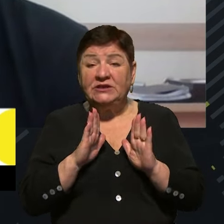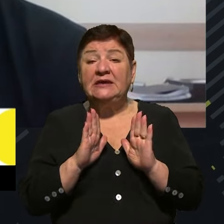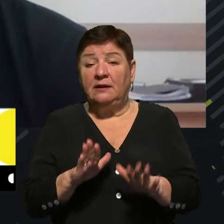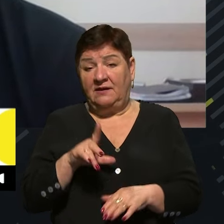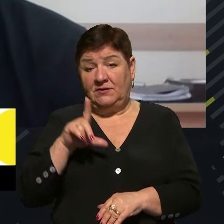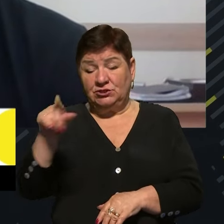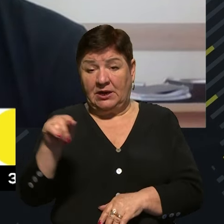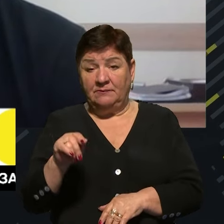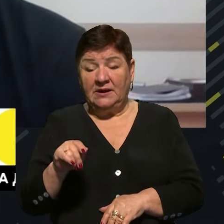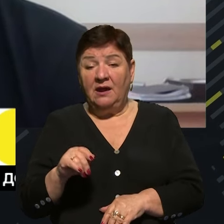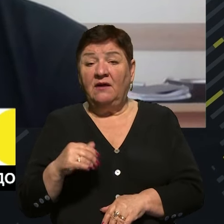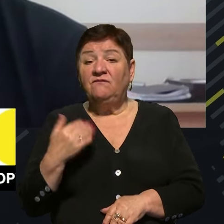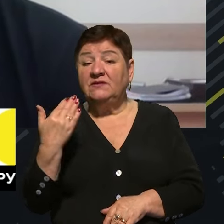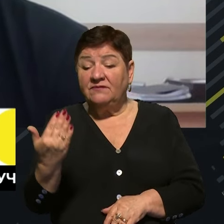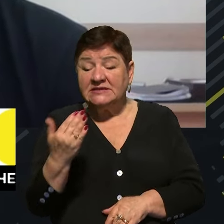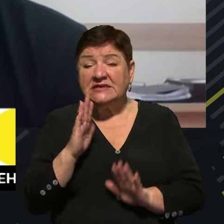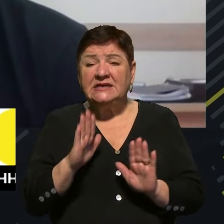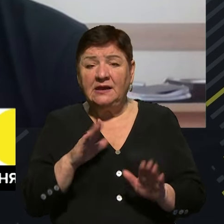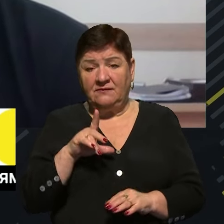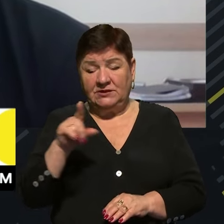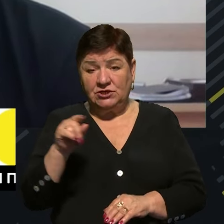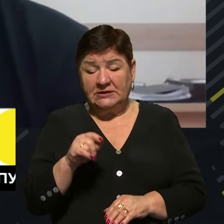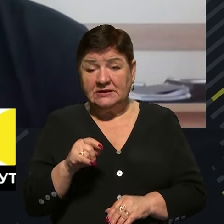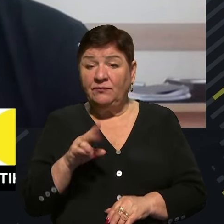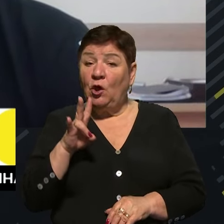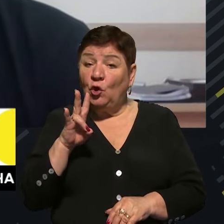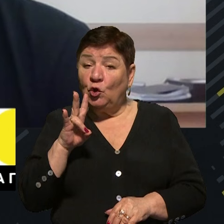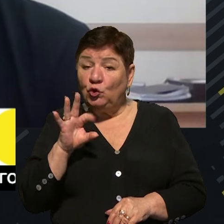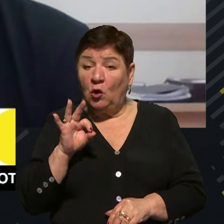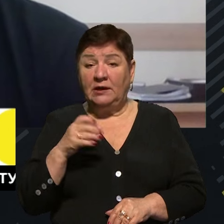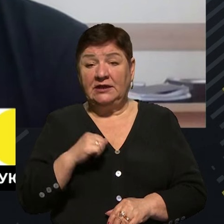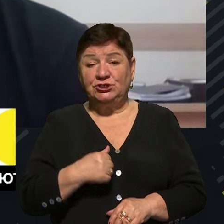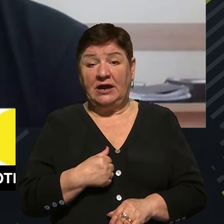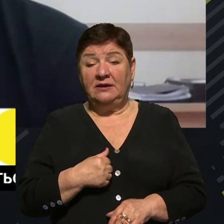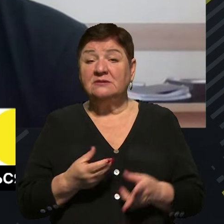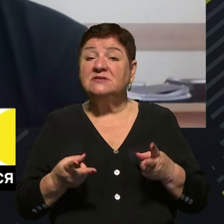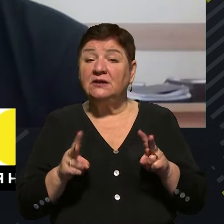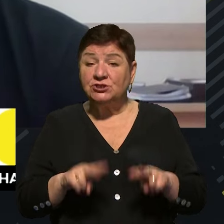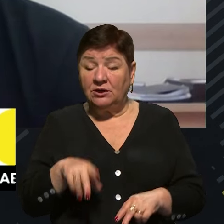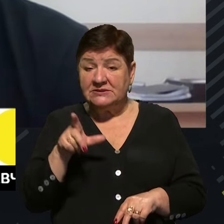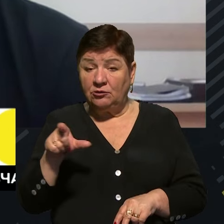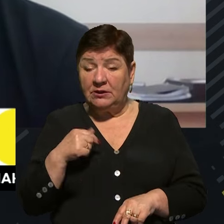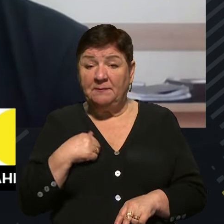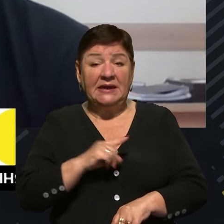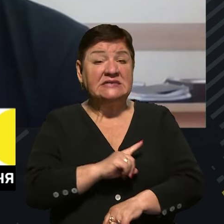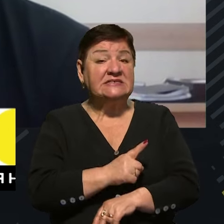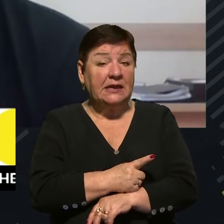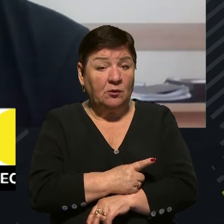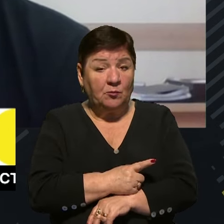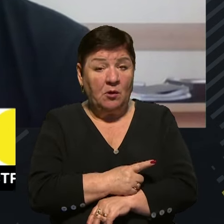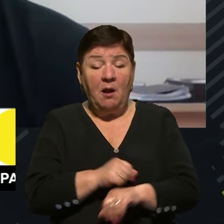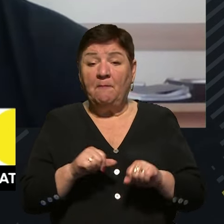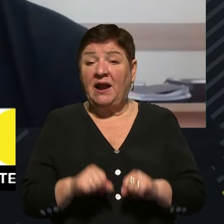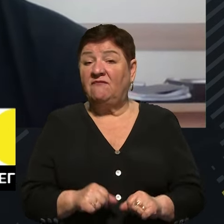Від вас тільки одно виїжджайте. На жаль, залишаються. Ми з силою вивезти не маємо